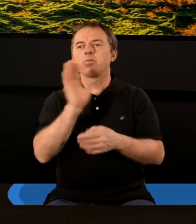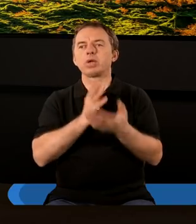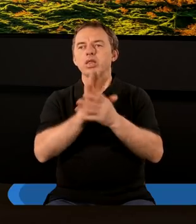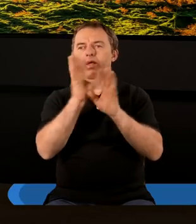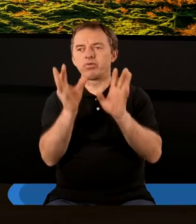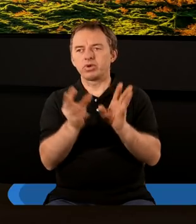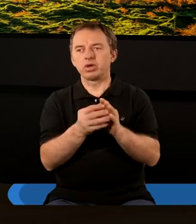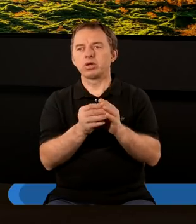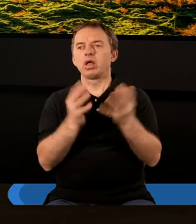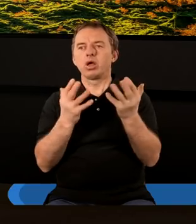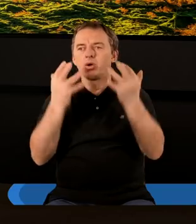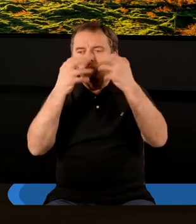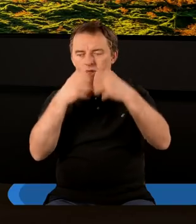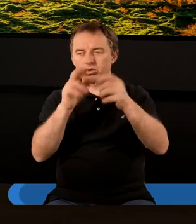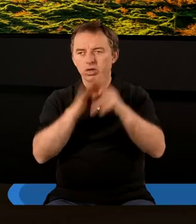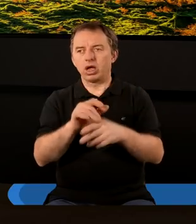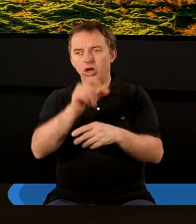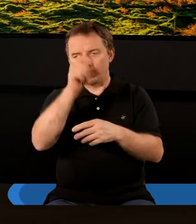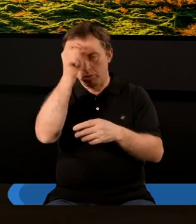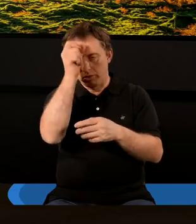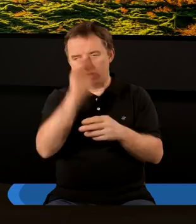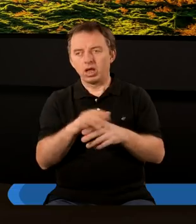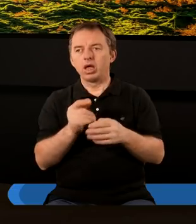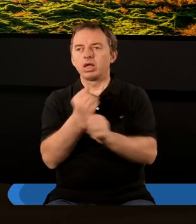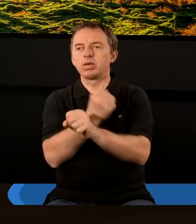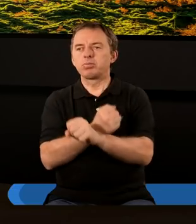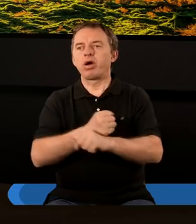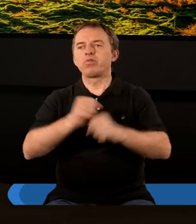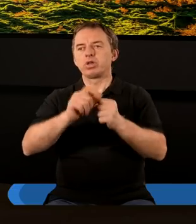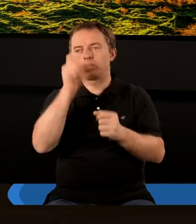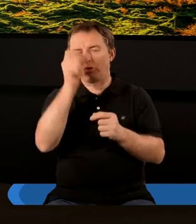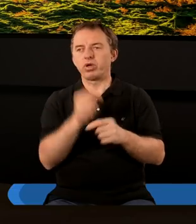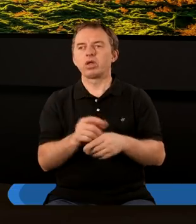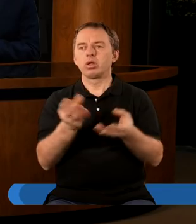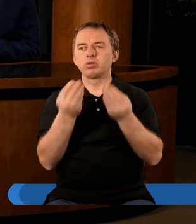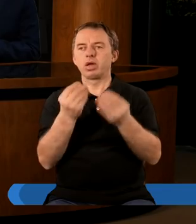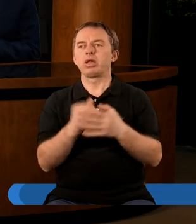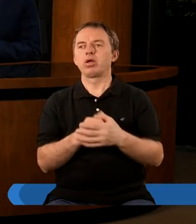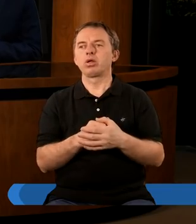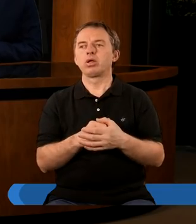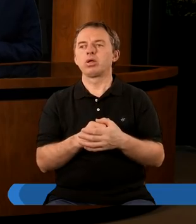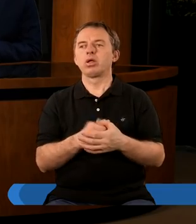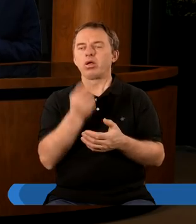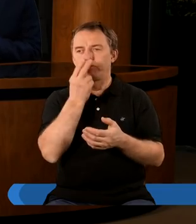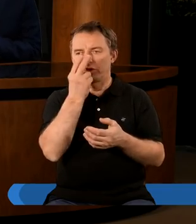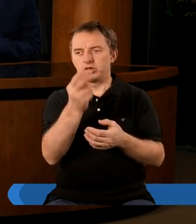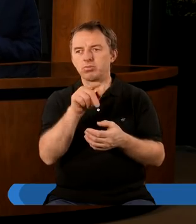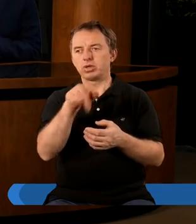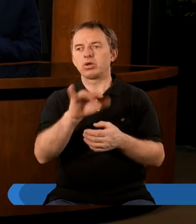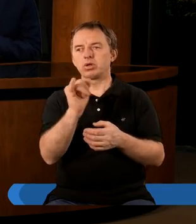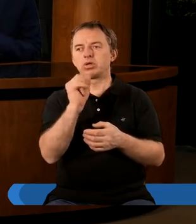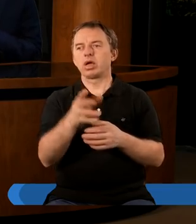przede wszystkim koncentruje się na człowieku i na zbawienie człowieka. To jest niesamowite. Tak? Proszę. To widzimy po tym, jak